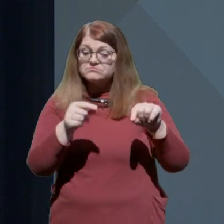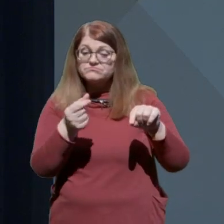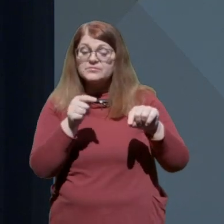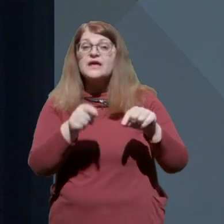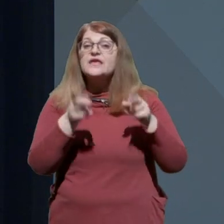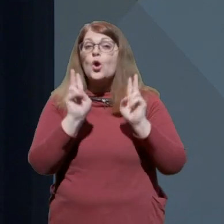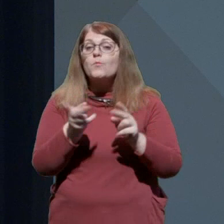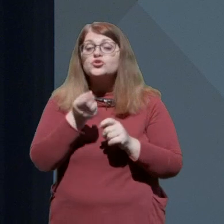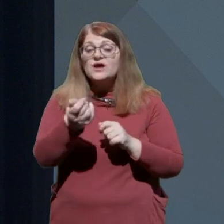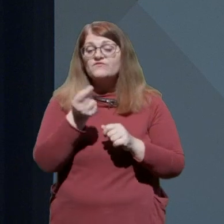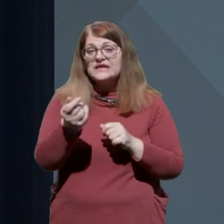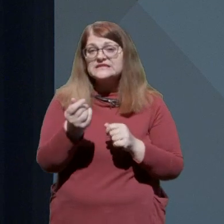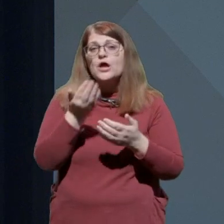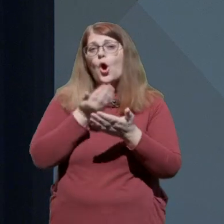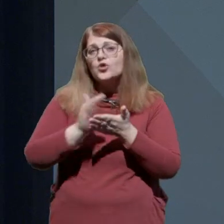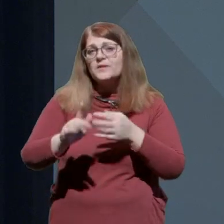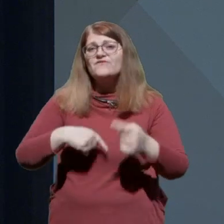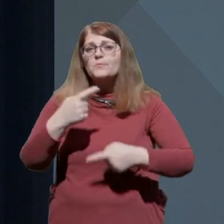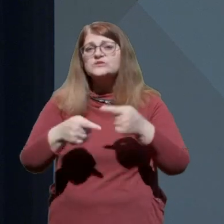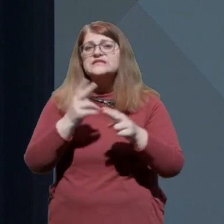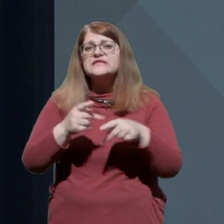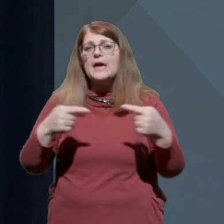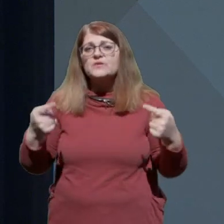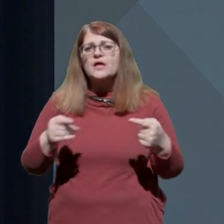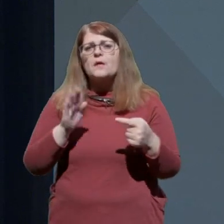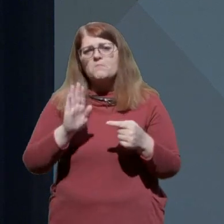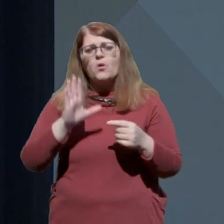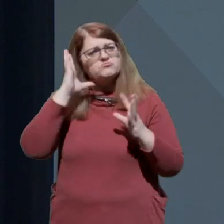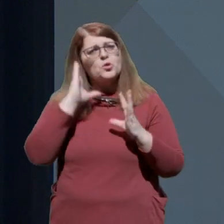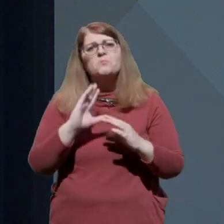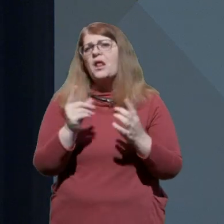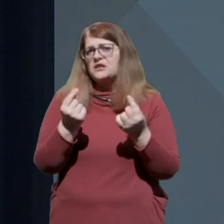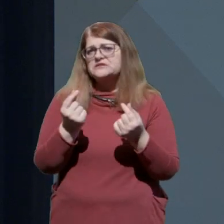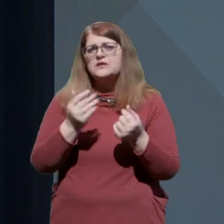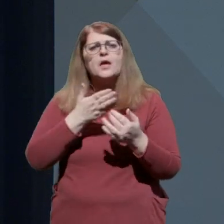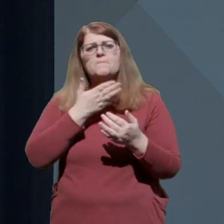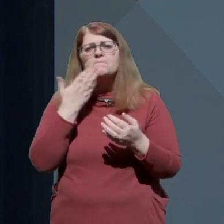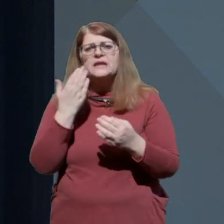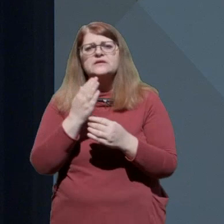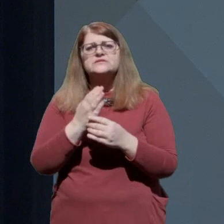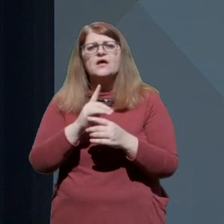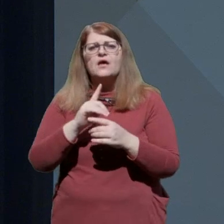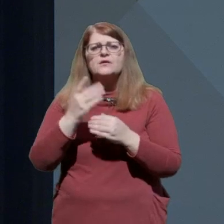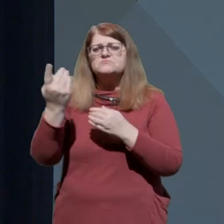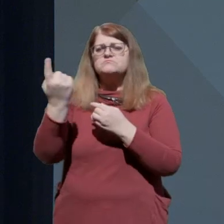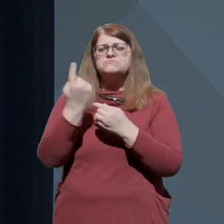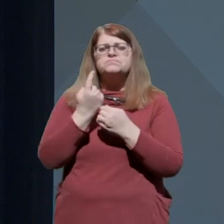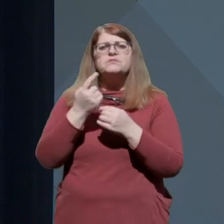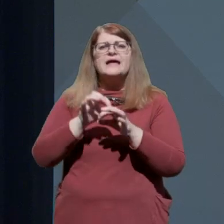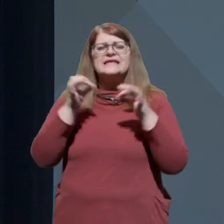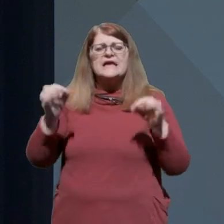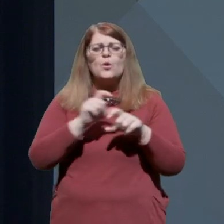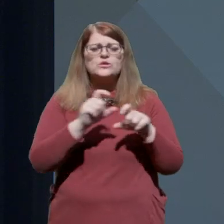financiranje odprave posledice epidemije po zmerni ceni, brez neposrednega pritiska na javni dolg